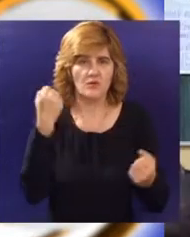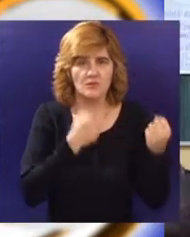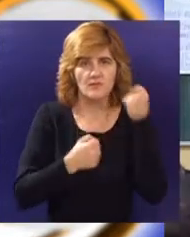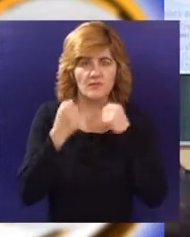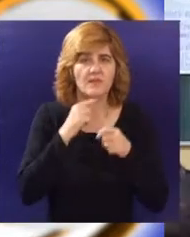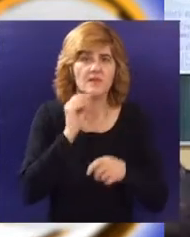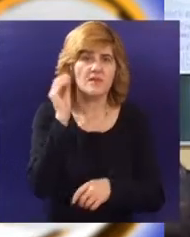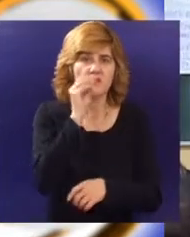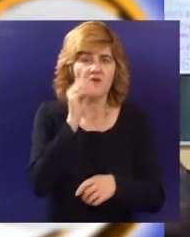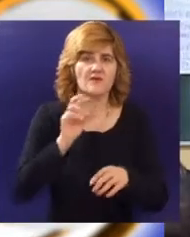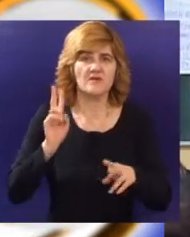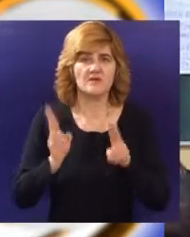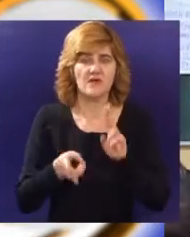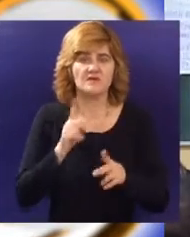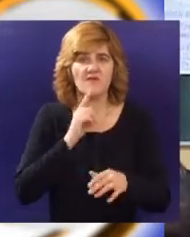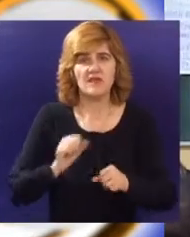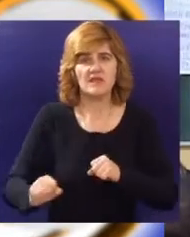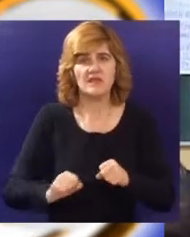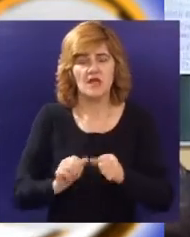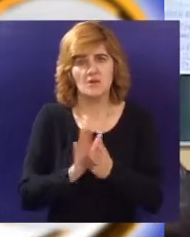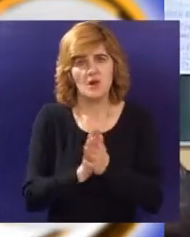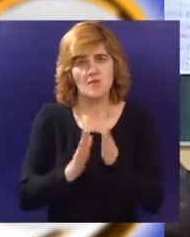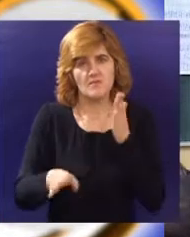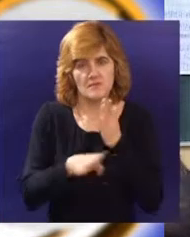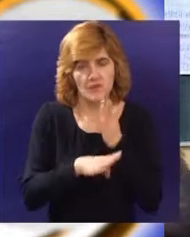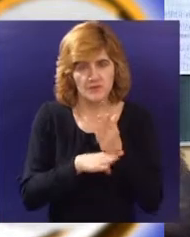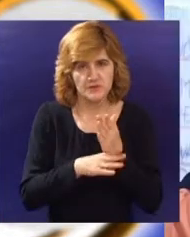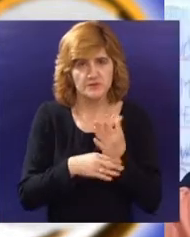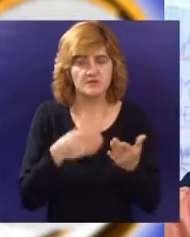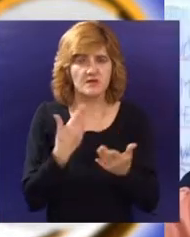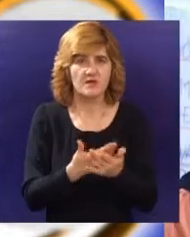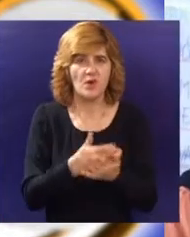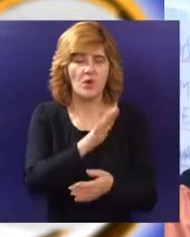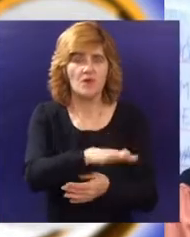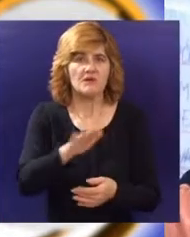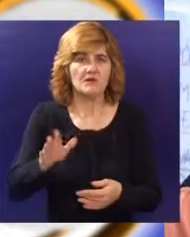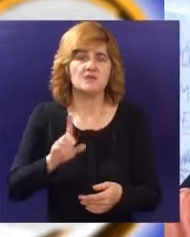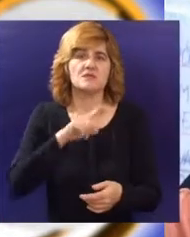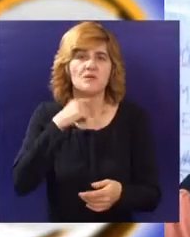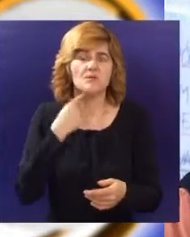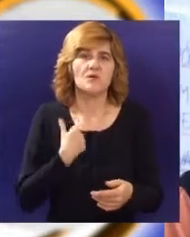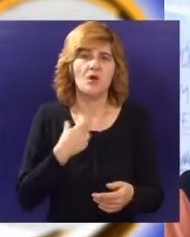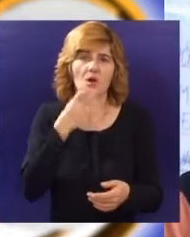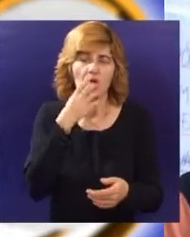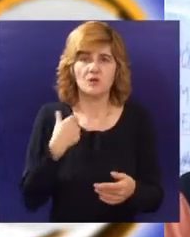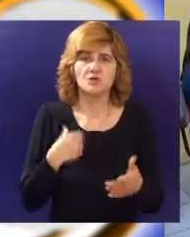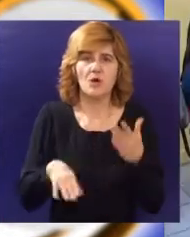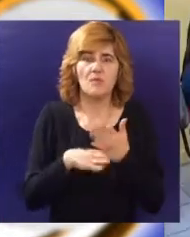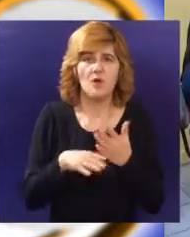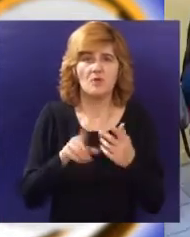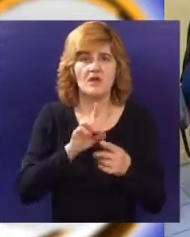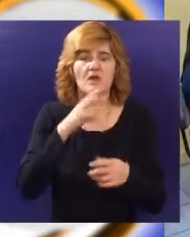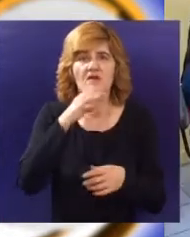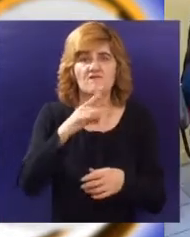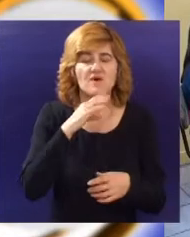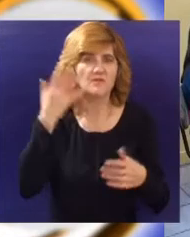nastavnicima i direktorima škola. Većina dece je bila žrtva ovog vida nasilja koje može da bude verbalno, fizičko a u